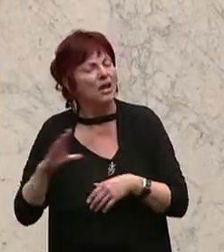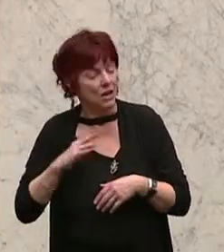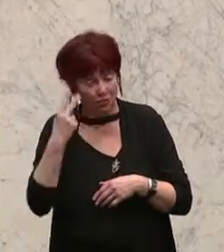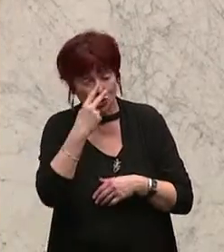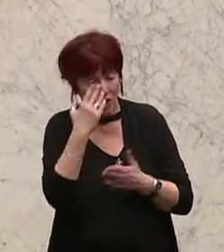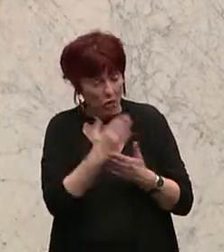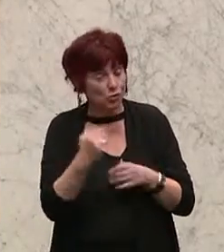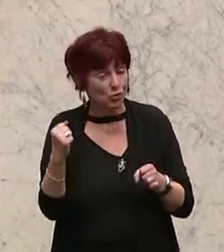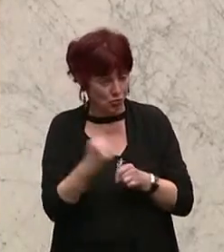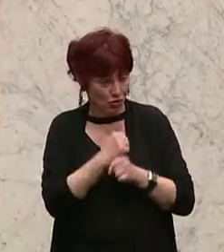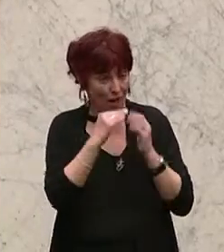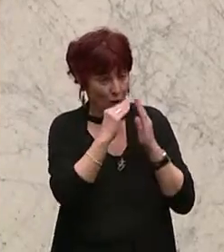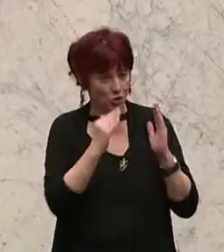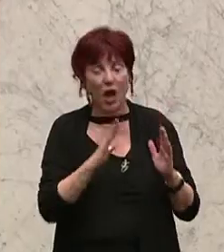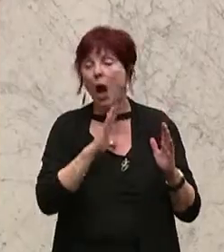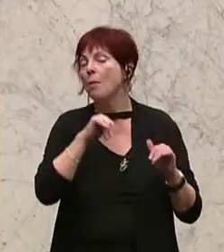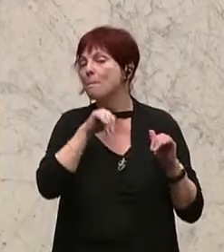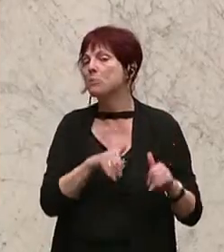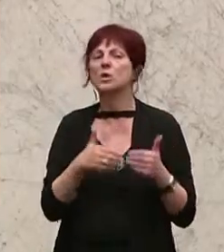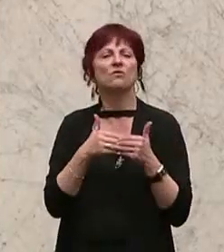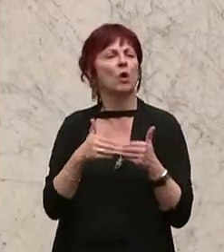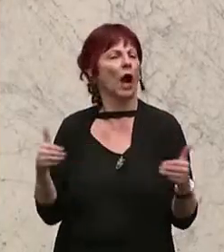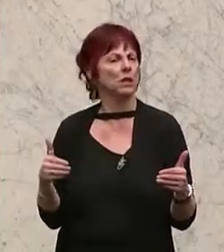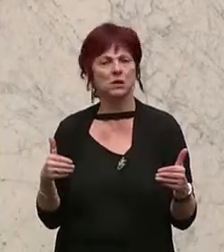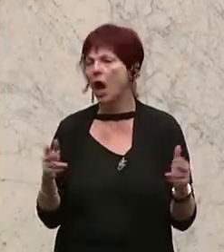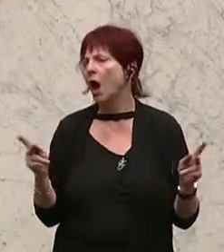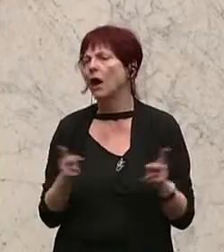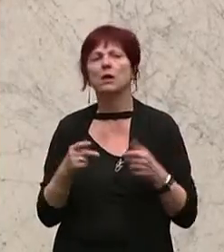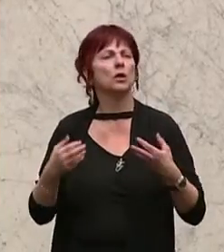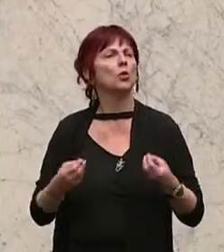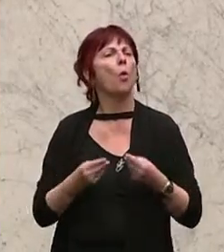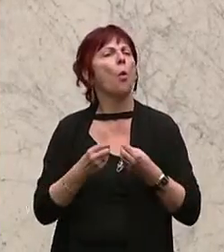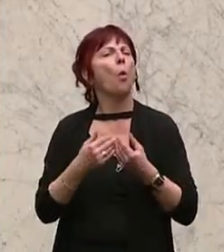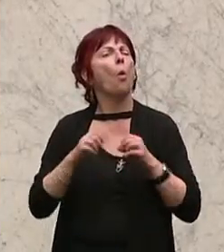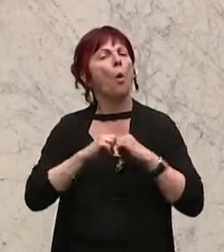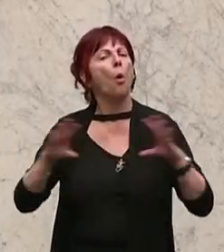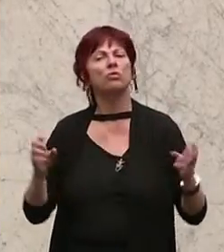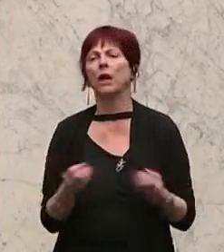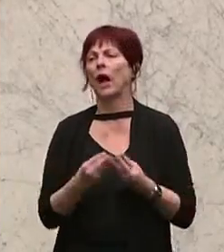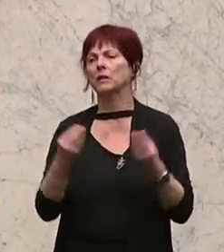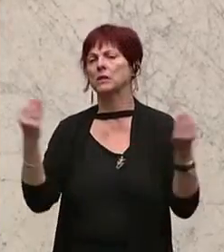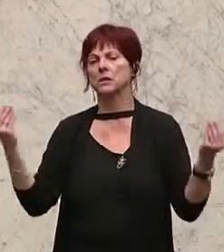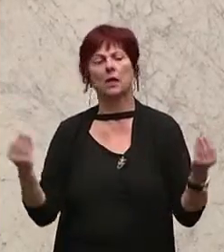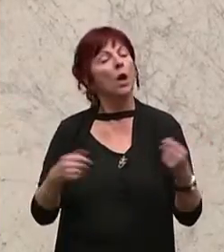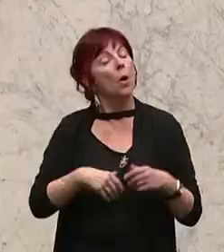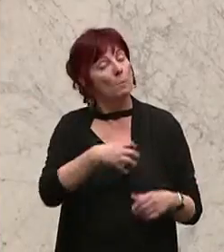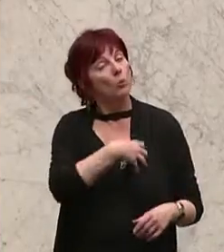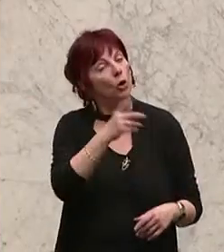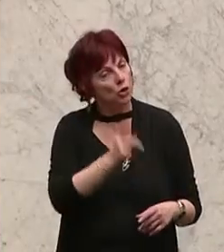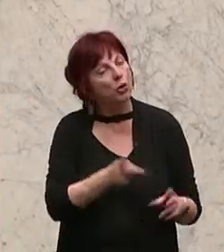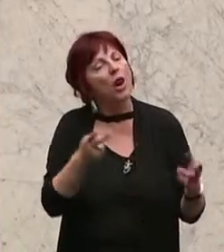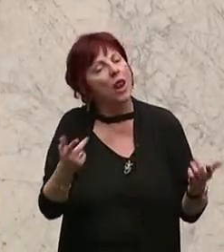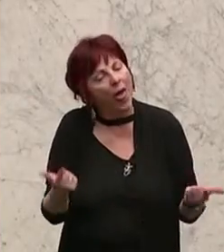Es ist wichtig, dass wir schauen, dass wir die Rechtsdurchsetzung so leicht wie möglich den Bürgerinnen und Bürgern machen, dass sie zu ihrem Recht kommen.